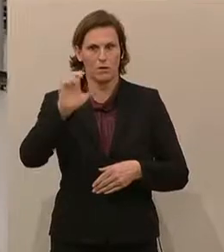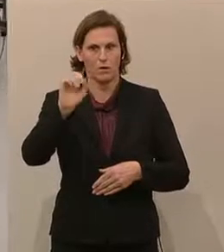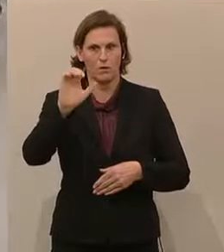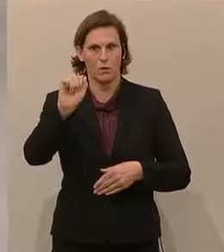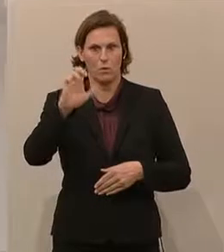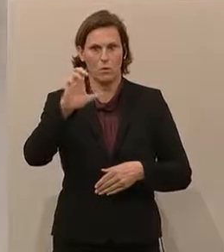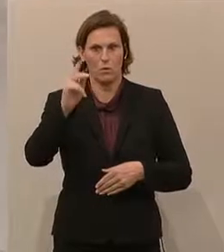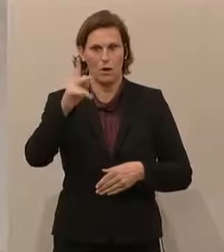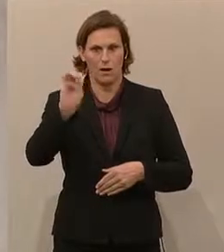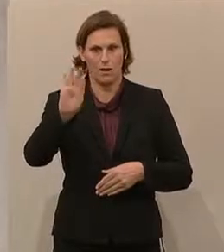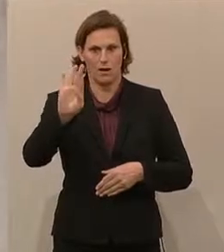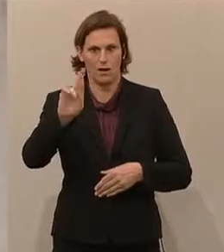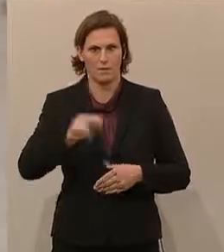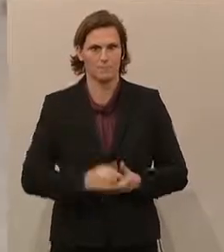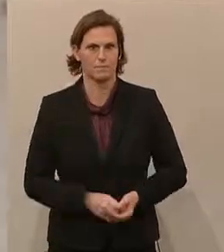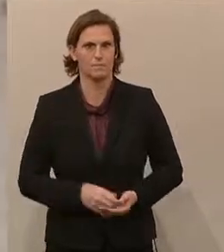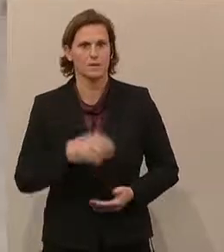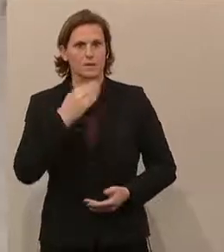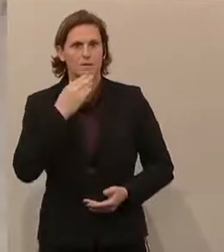des ehemaligen Sozialministers Alois Stöger.